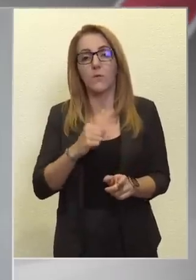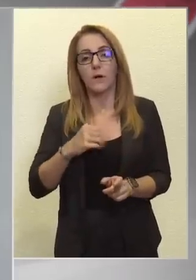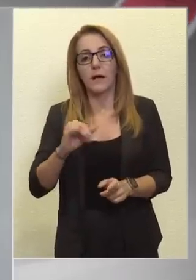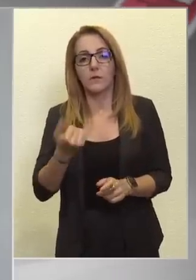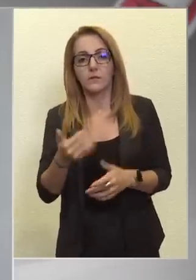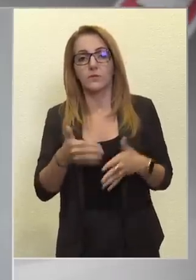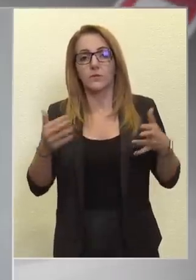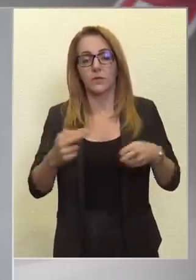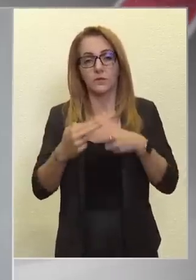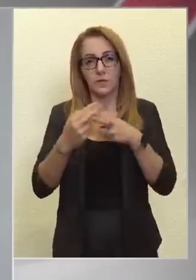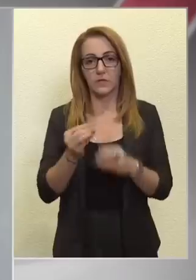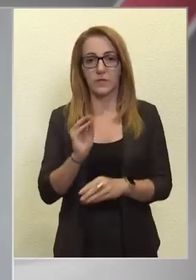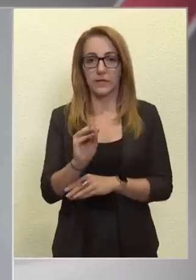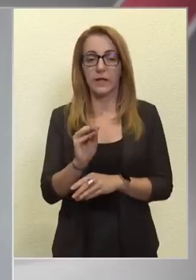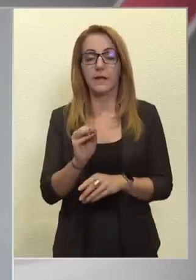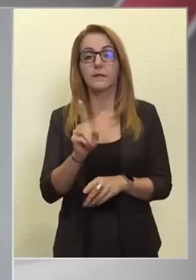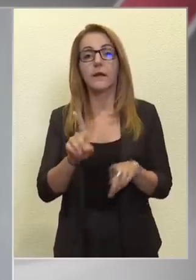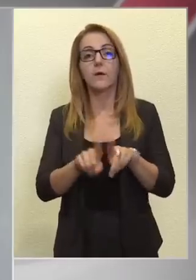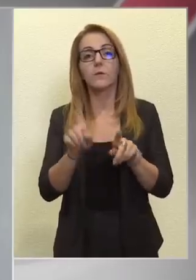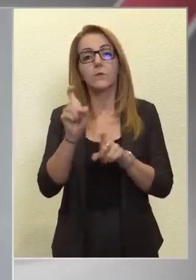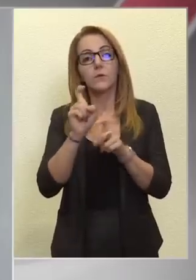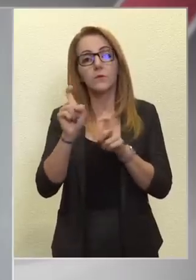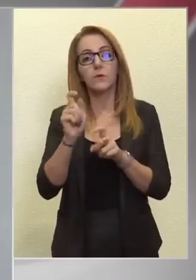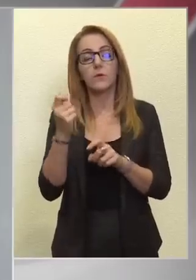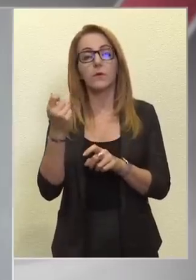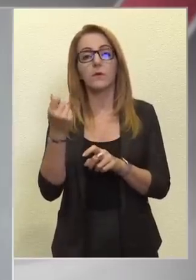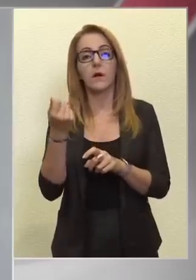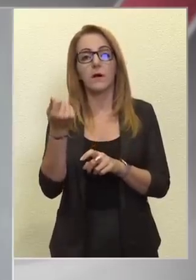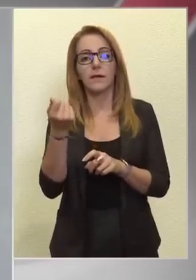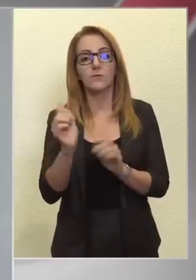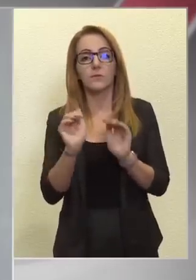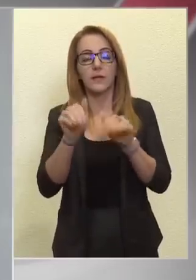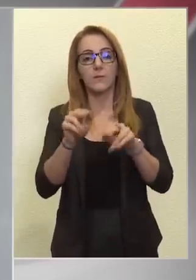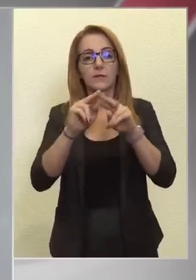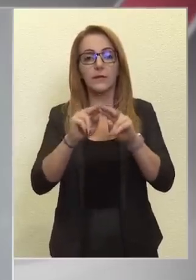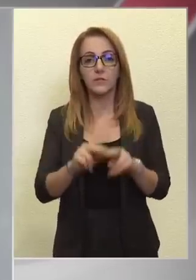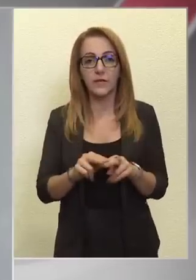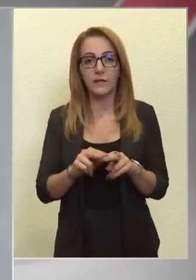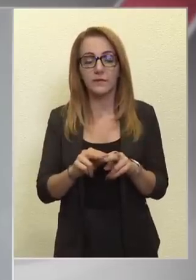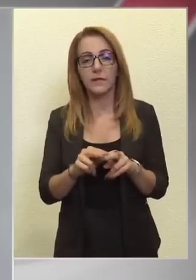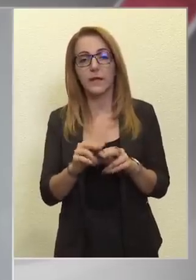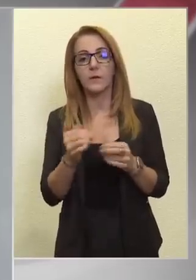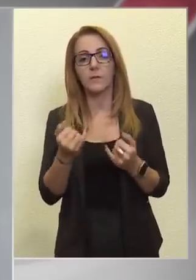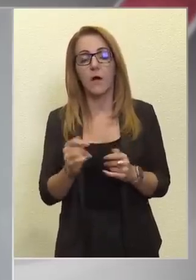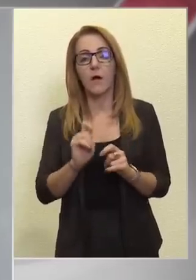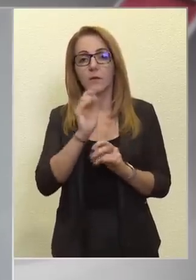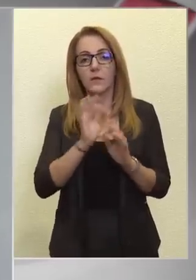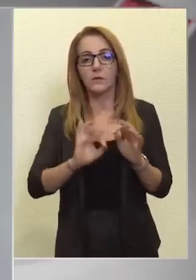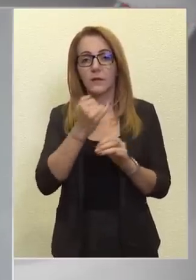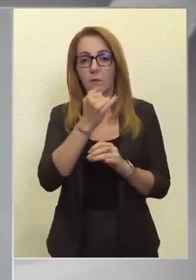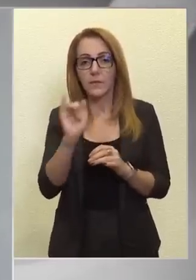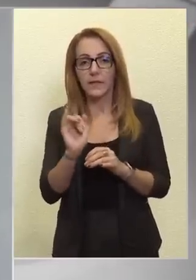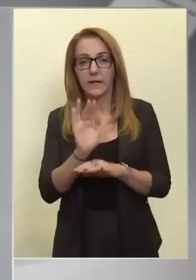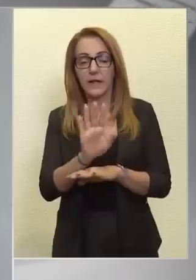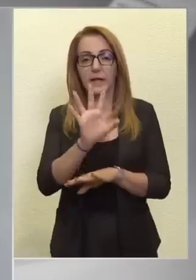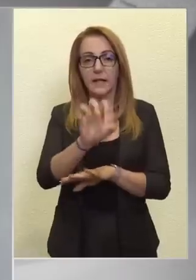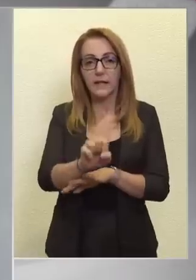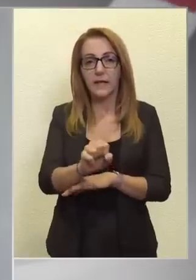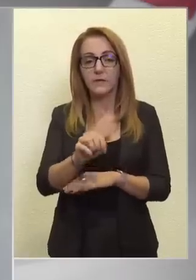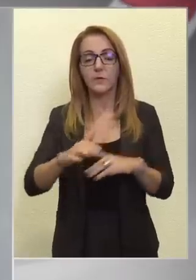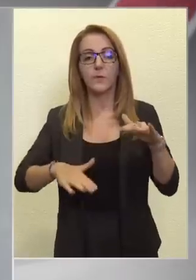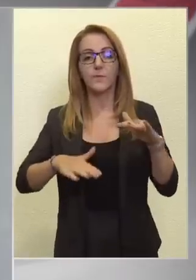segítséget jelentenek. Úgy gondoljuk, hogy az a rezsitámogatási rendszer, ami ma Magyarországon mindenki számára elérhető, ami az